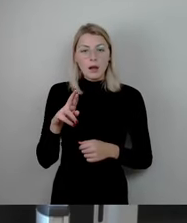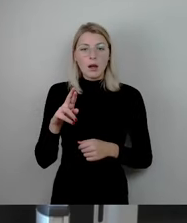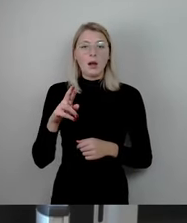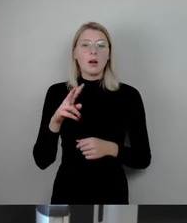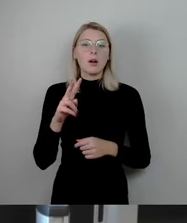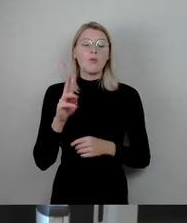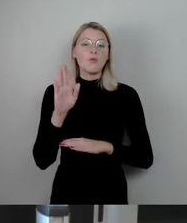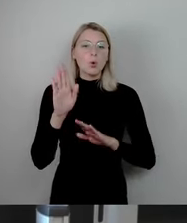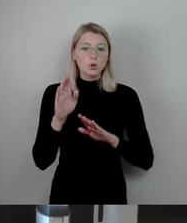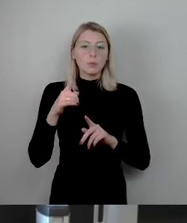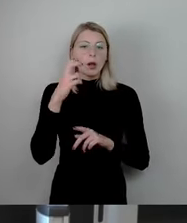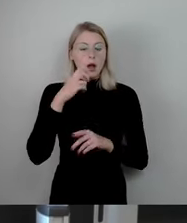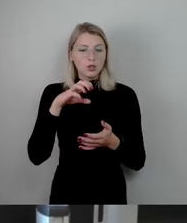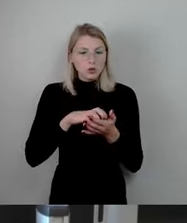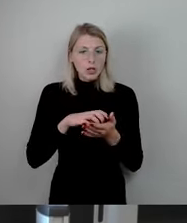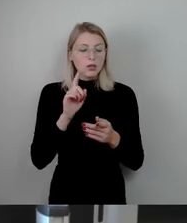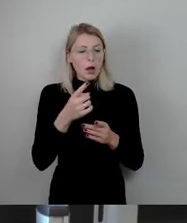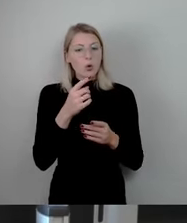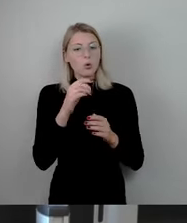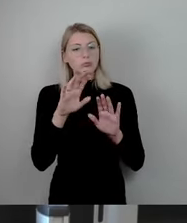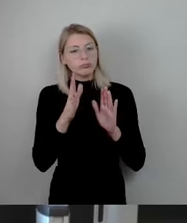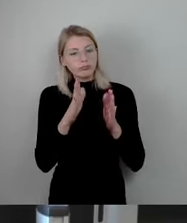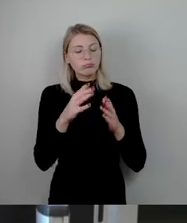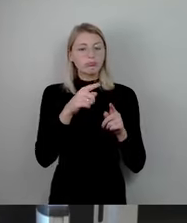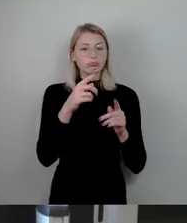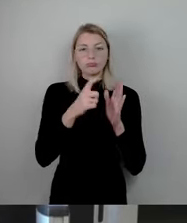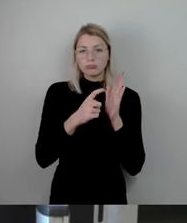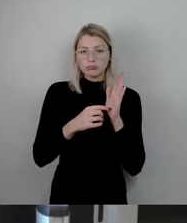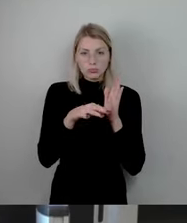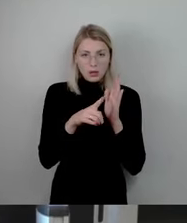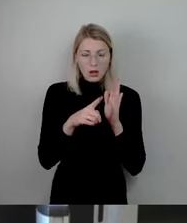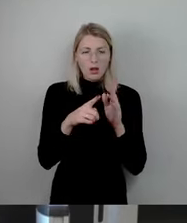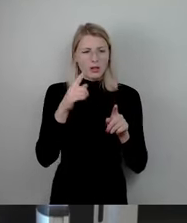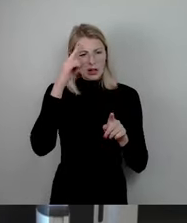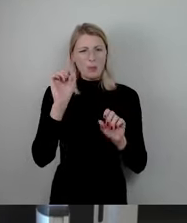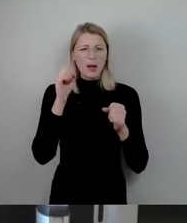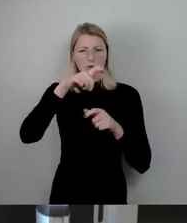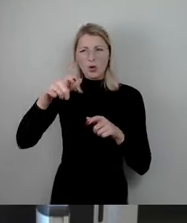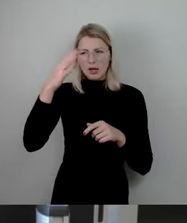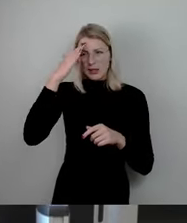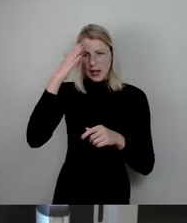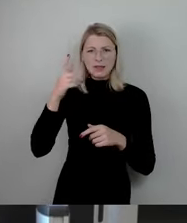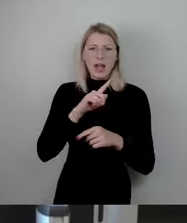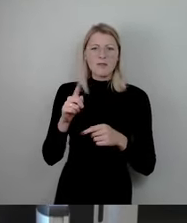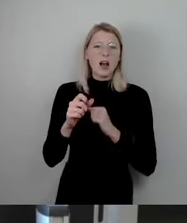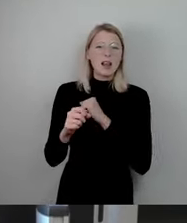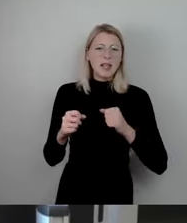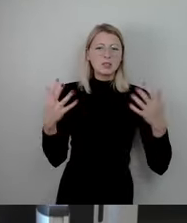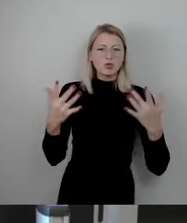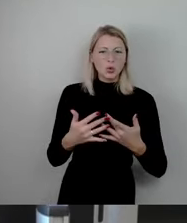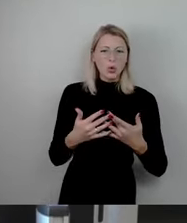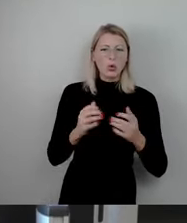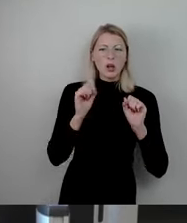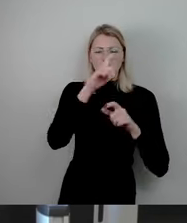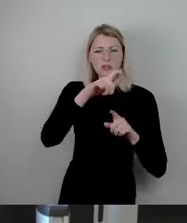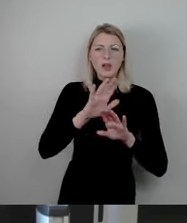konkrete Sachen. Ich glaube, wer diese Akteure dort kennt, wird auch feststellen, das sind nicht irgendwelche linksgrünen Vereine, sondern das sind anerkannte Akteure, die tatsächlich